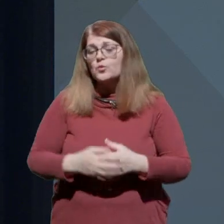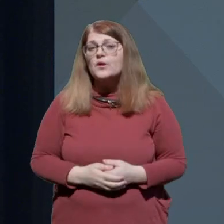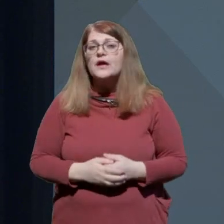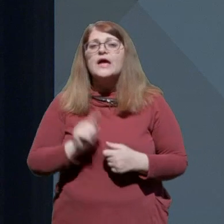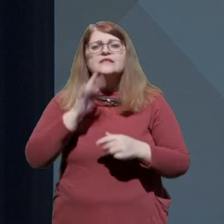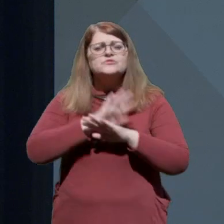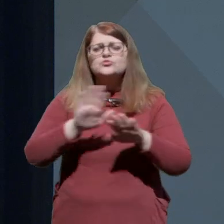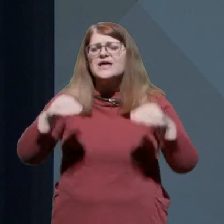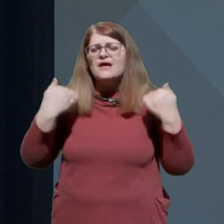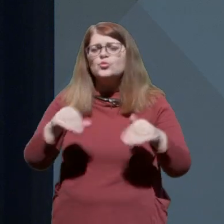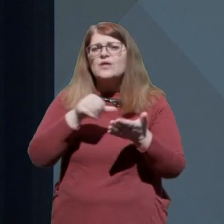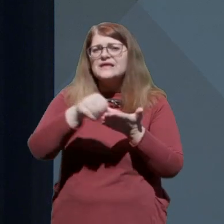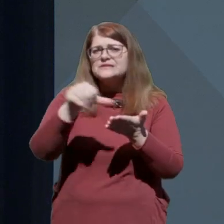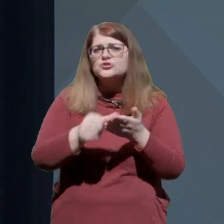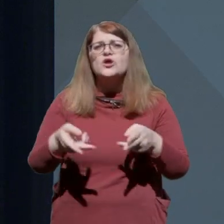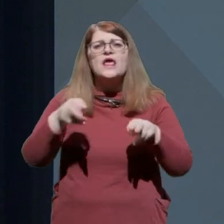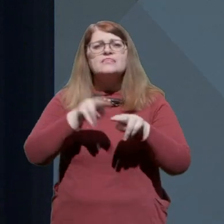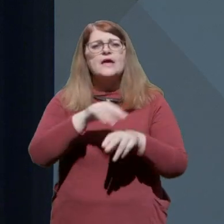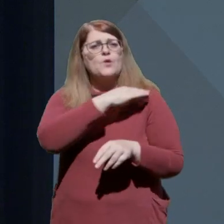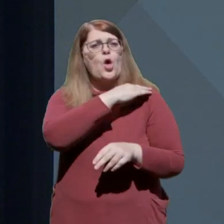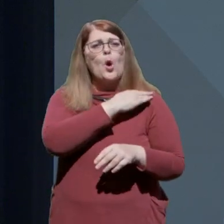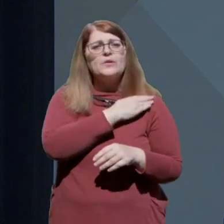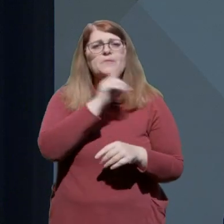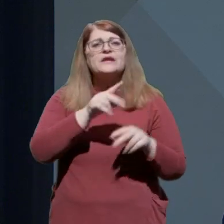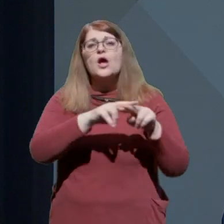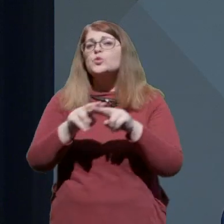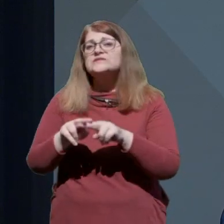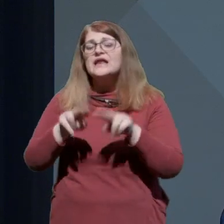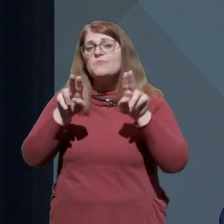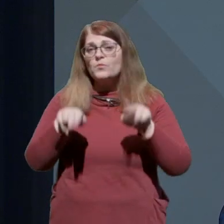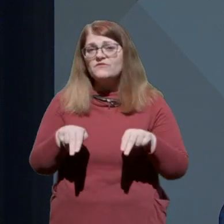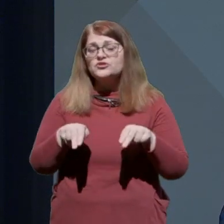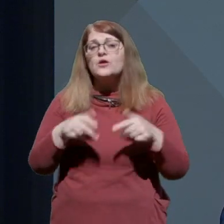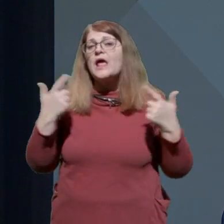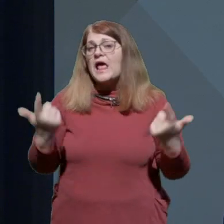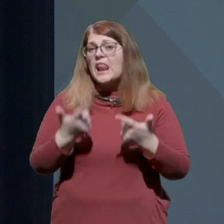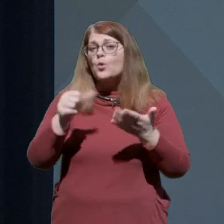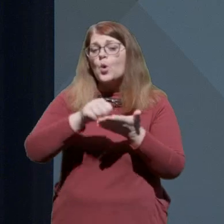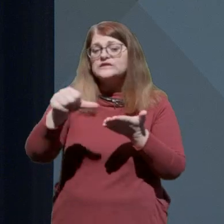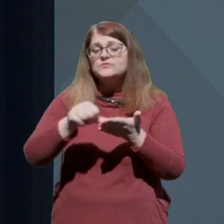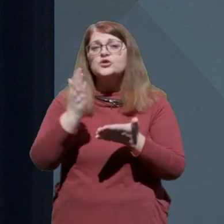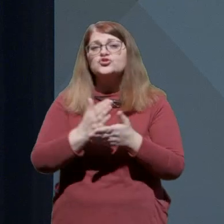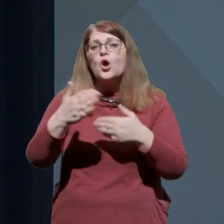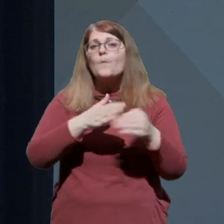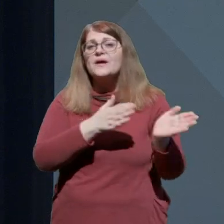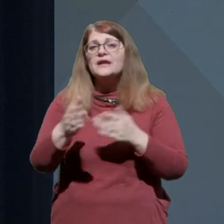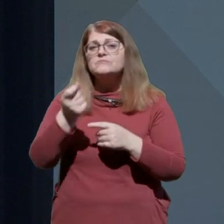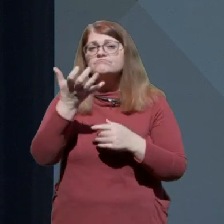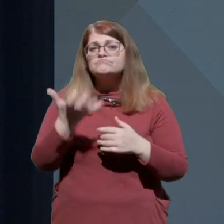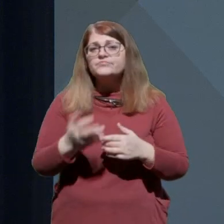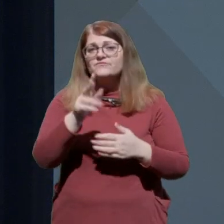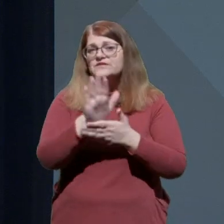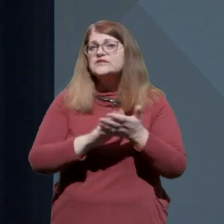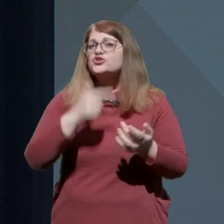vsa nujna izplačila najbolj obremenjenim in ostalim upravičenim lahko izplačala že ob rednih izplačilih v začetku